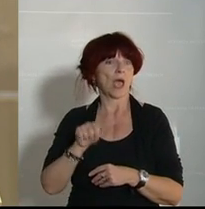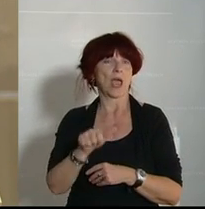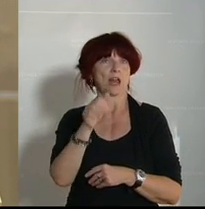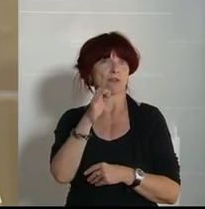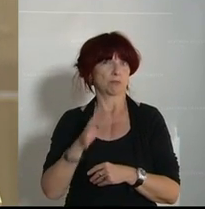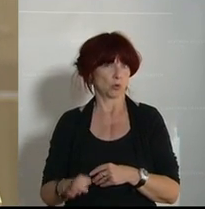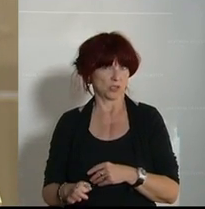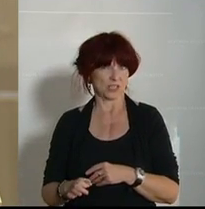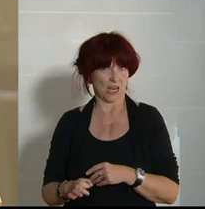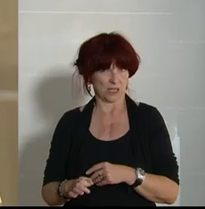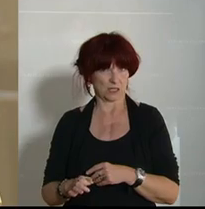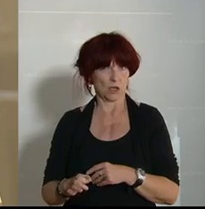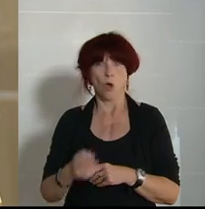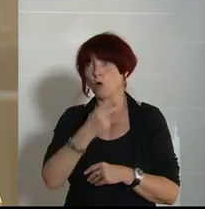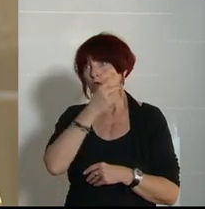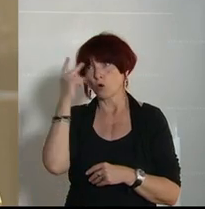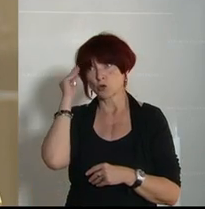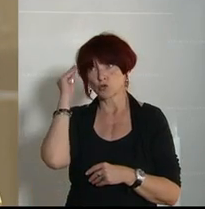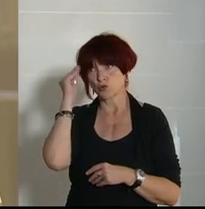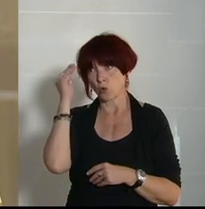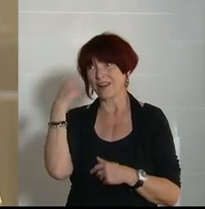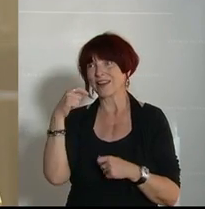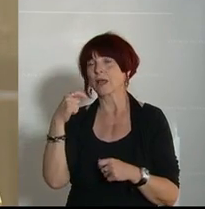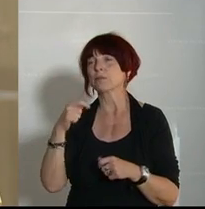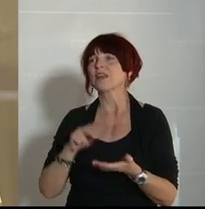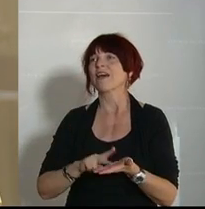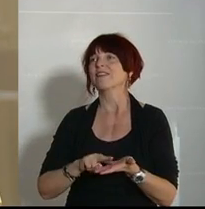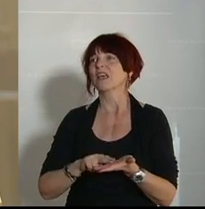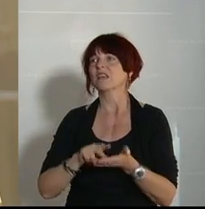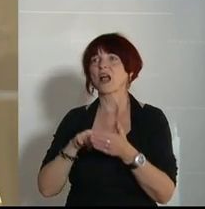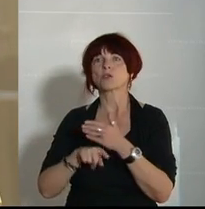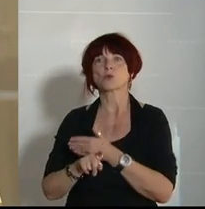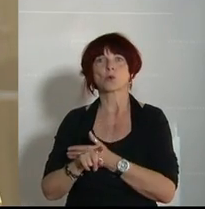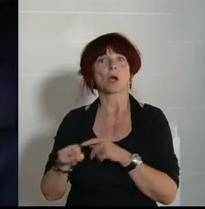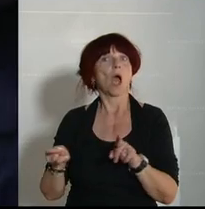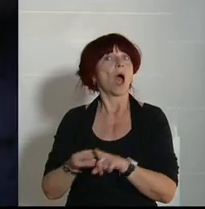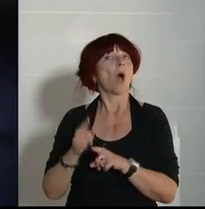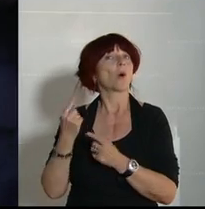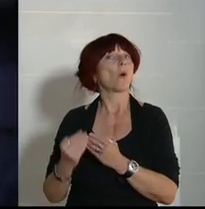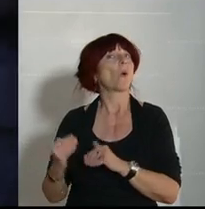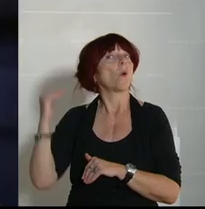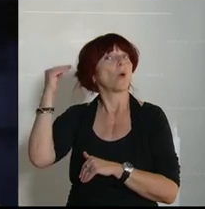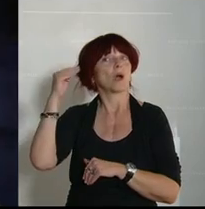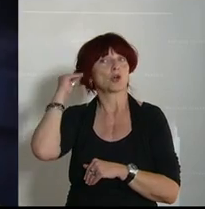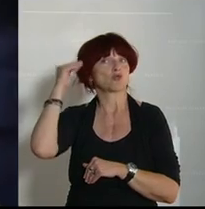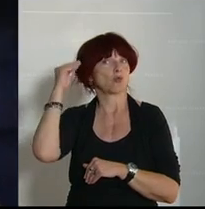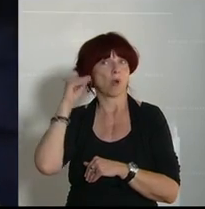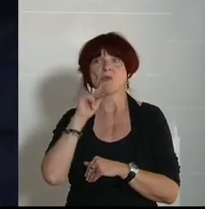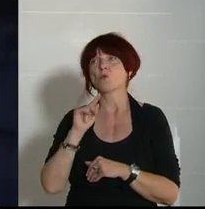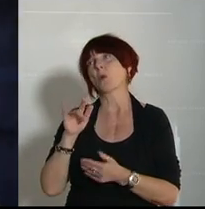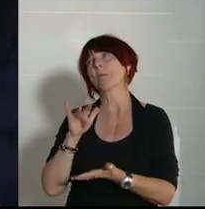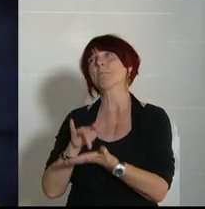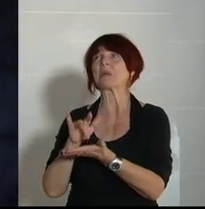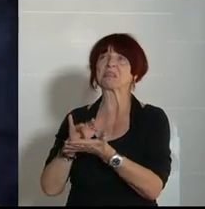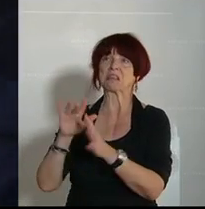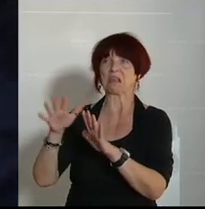haben einen digitalen Zugang und bei den höheren Schulen liegen wir auch irgendwo im Mittelfeld, auch da sind wir nicht sehr gut, sondern wir sind